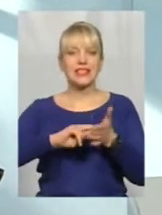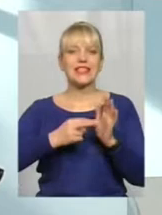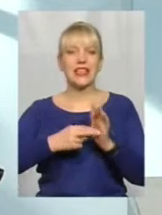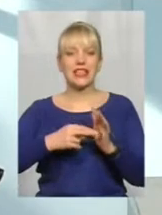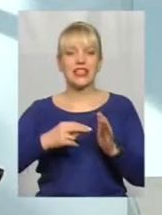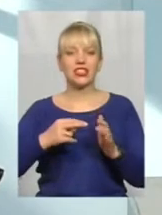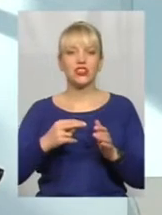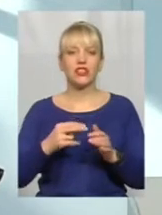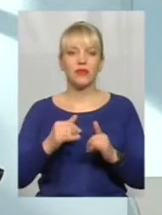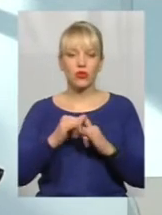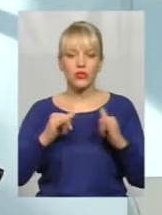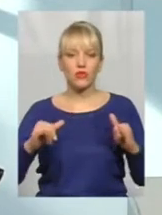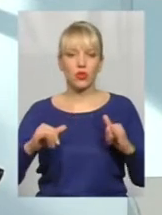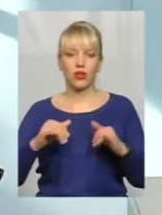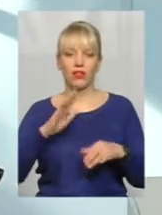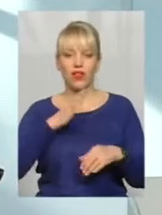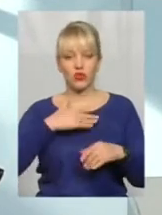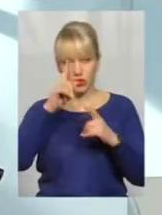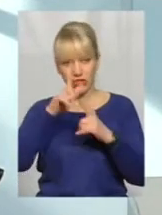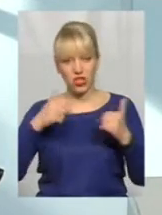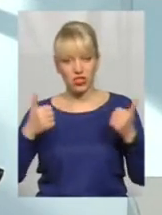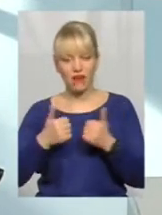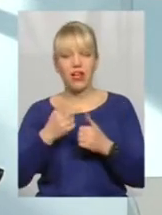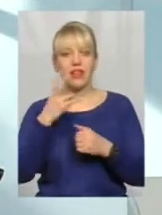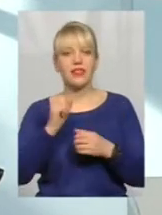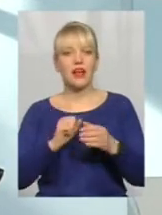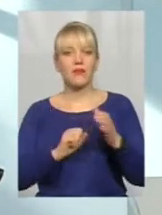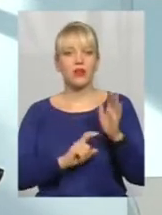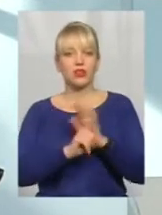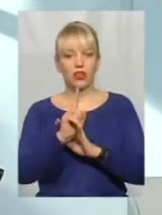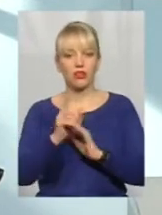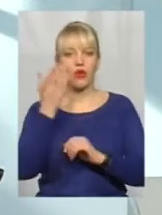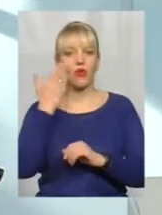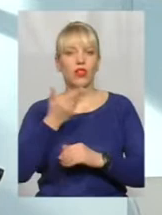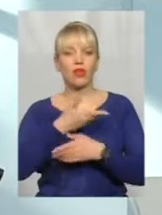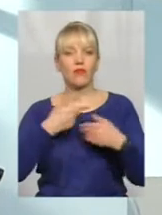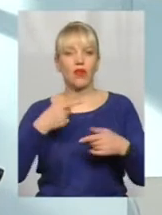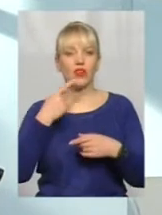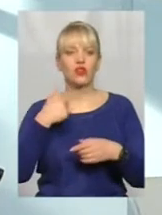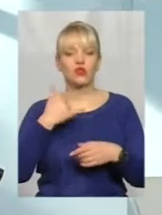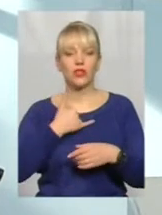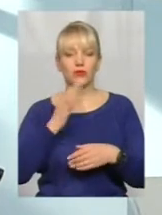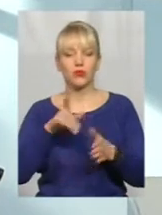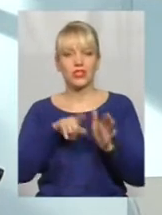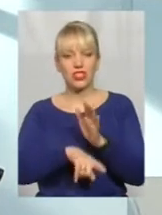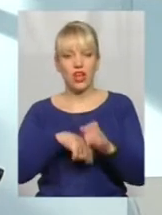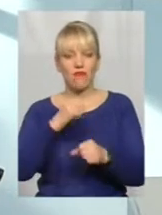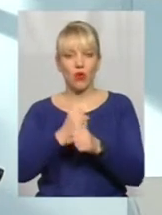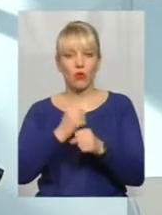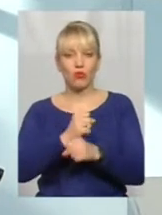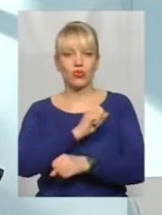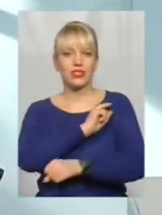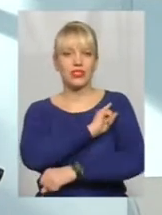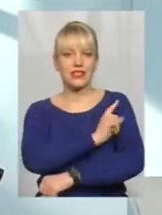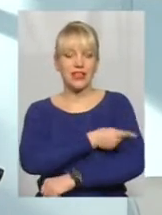Коли дуже сподівалися, що от нас буде дешева робоча сила і до нас підуть інвестиції, і все буде дуже добре.